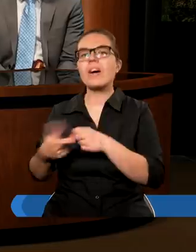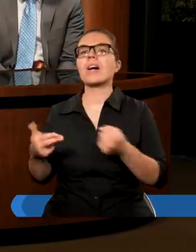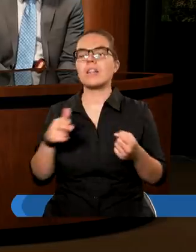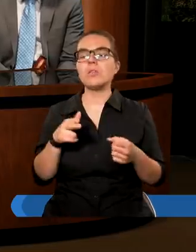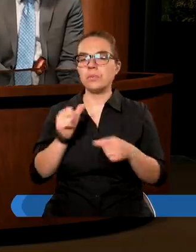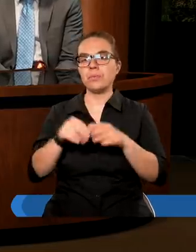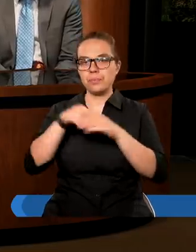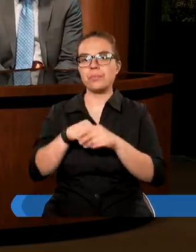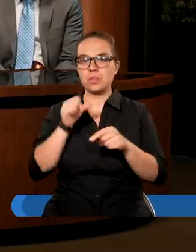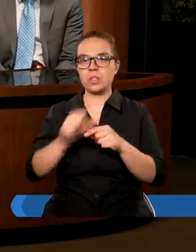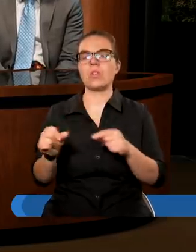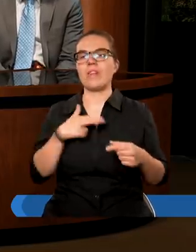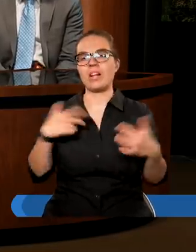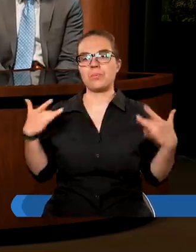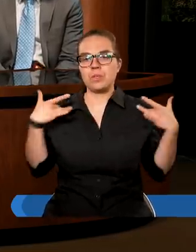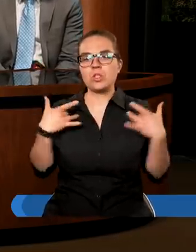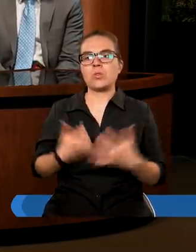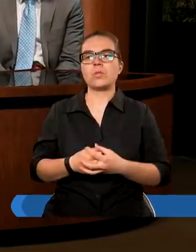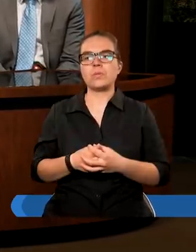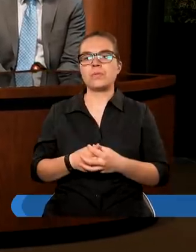które wniósł dzisiaj w nasze serce.